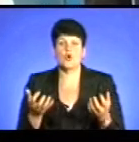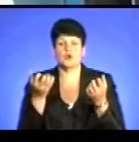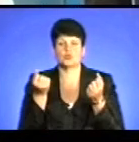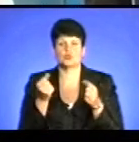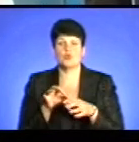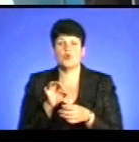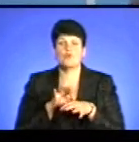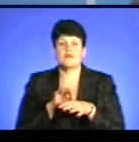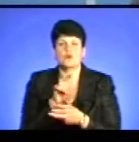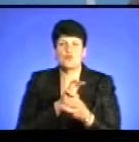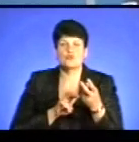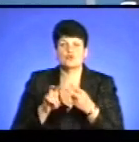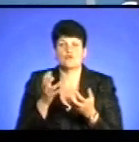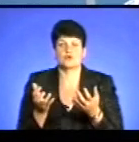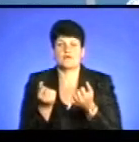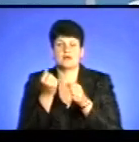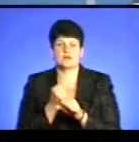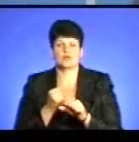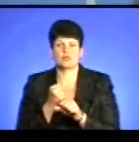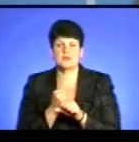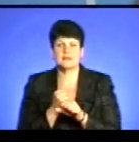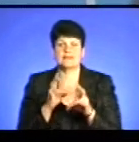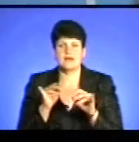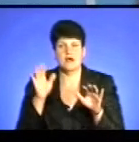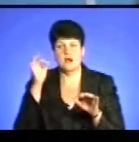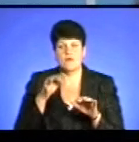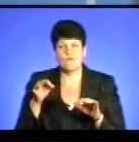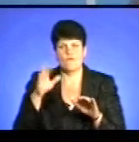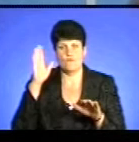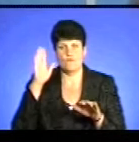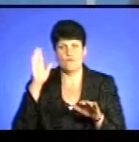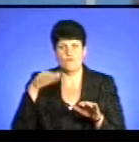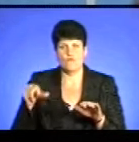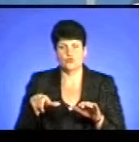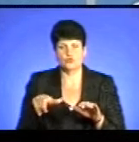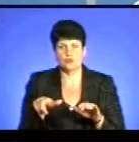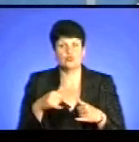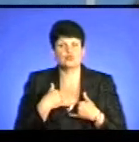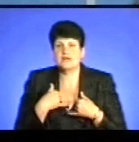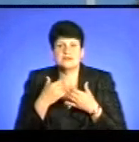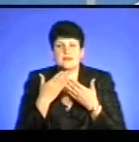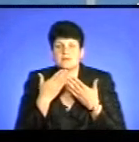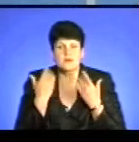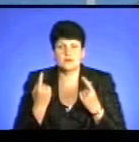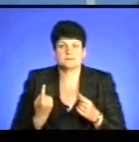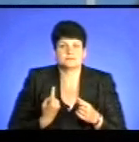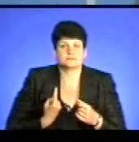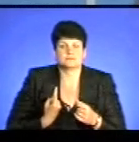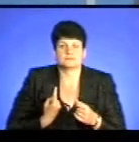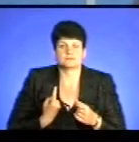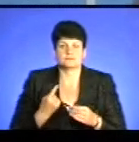в проведенні пошуково-рятувальних робіт. Але безпосередньо на водоймищах в нас немає рятувальників, які б несли службу в